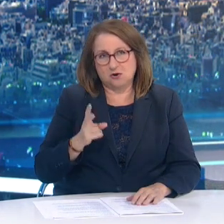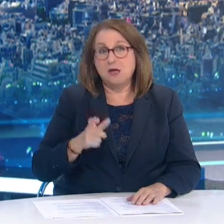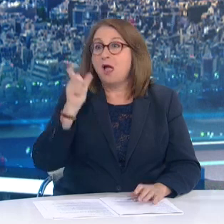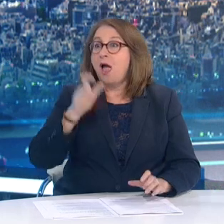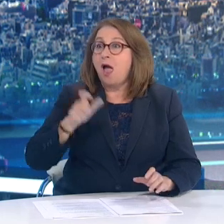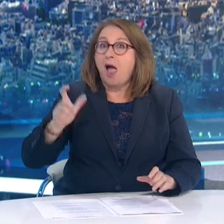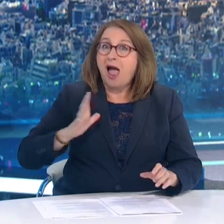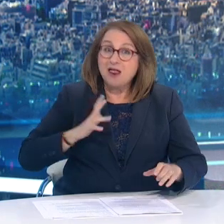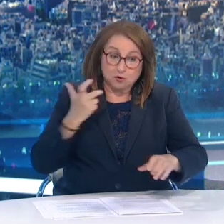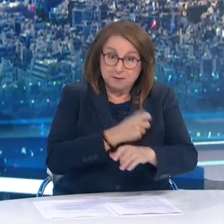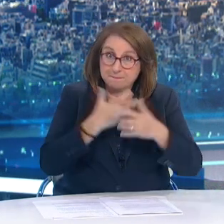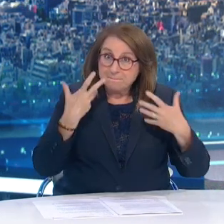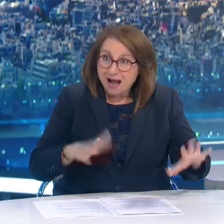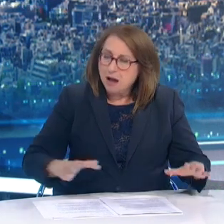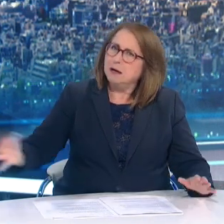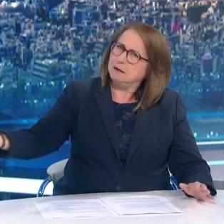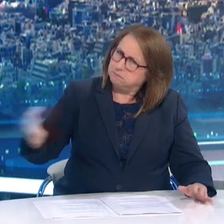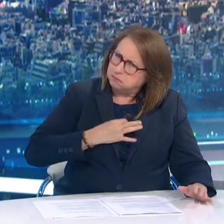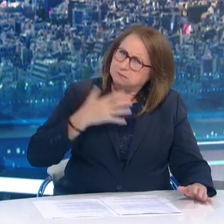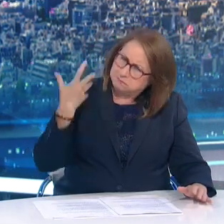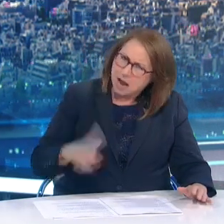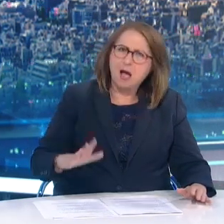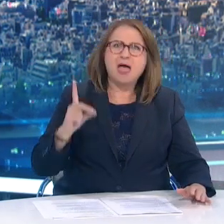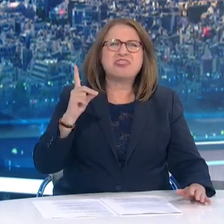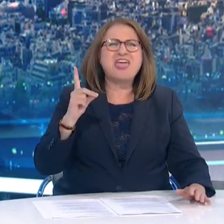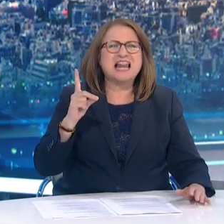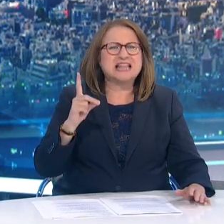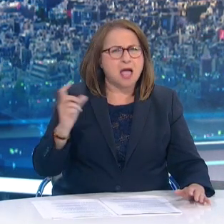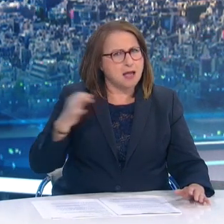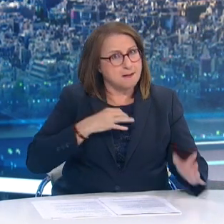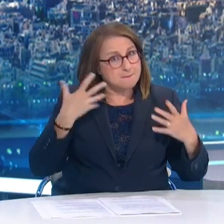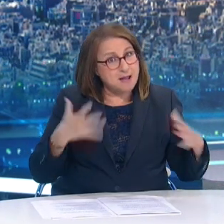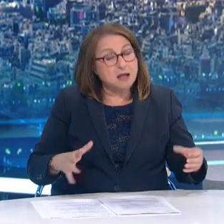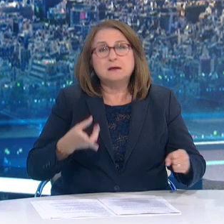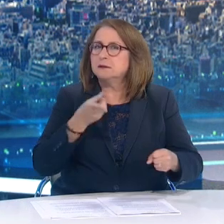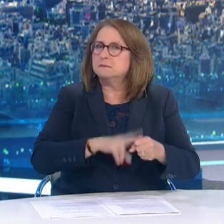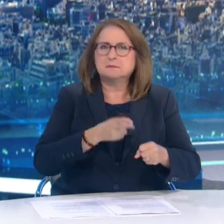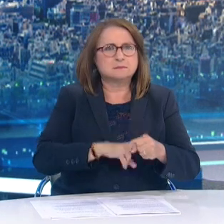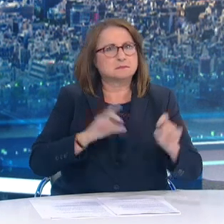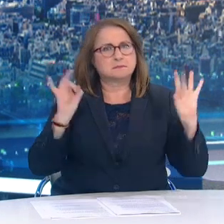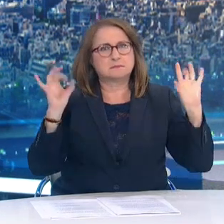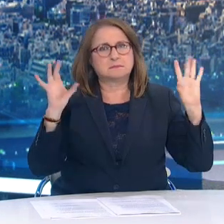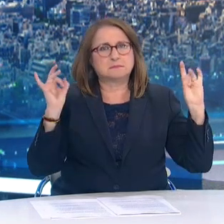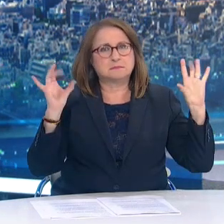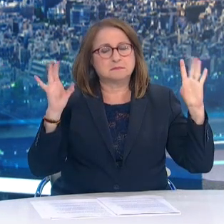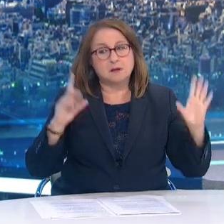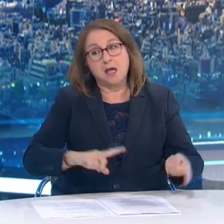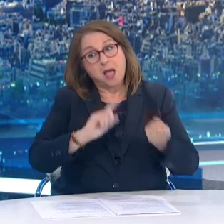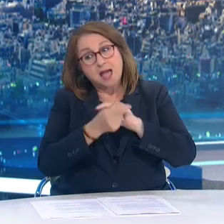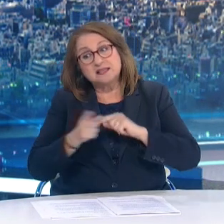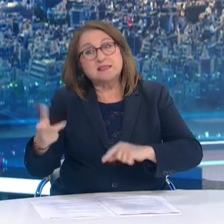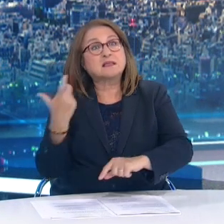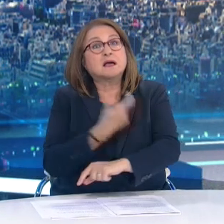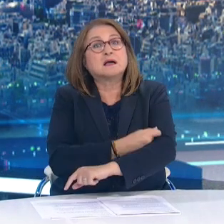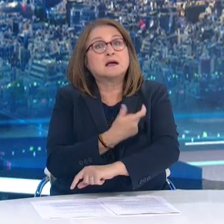σε εμβολιασμένο με στέλεχος ΔΕΛΤΑ έναντι 6 θανάτων σε μη εμβολιασμένους σε 53.000 περίπου καταγευγραμμένες διαγνώσεις με